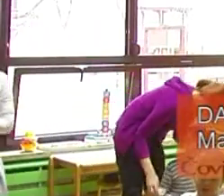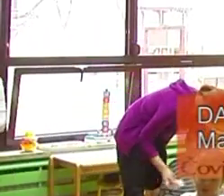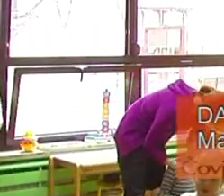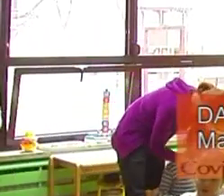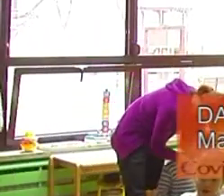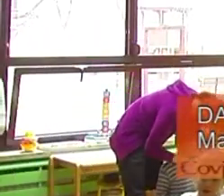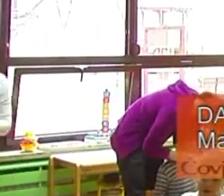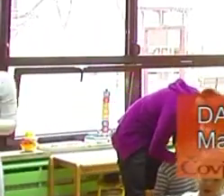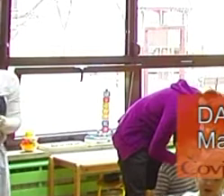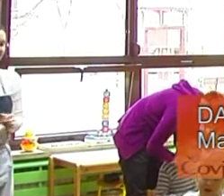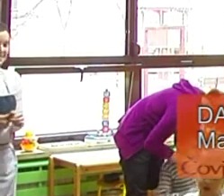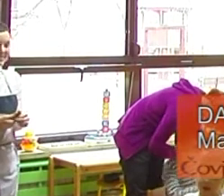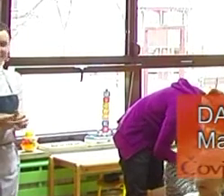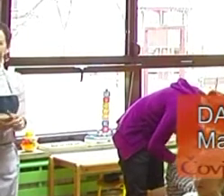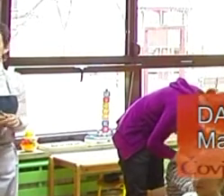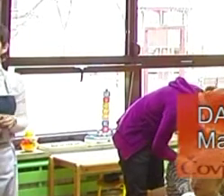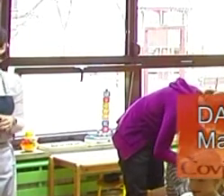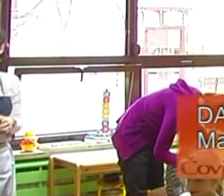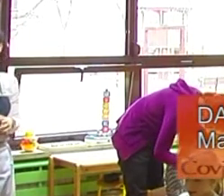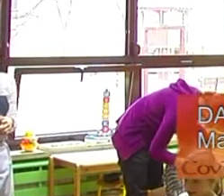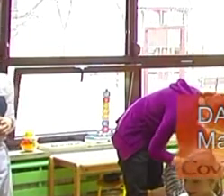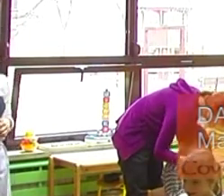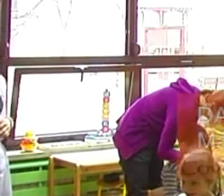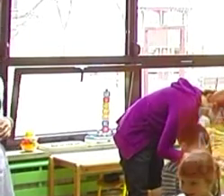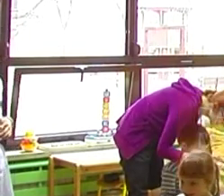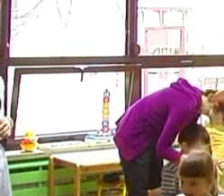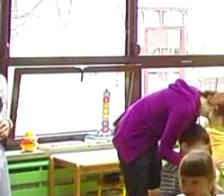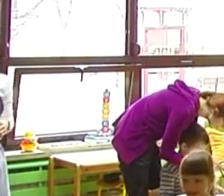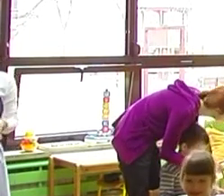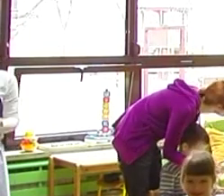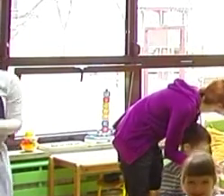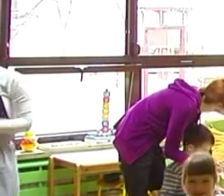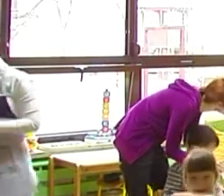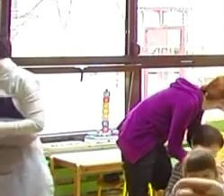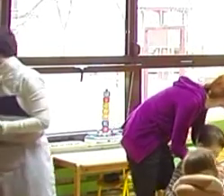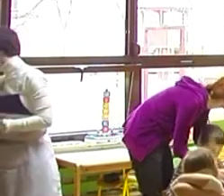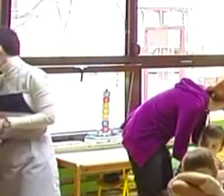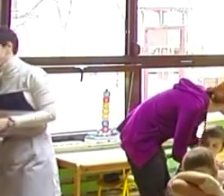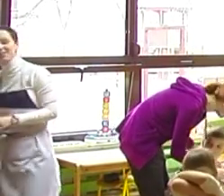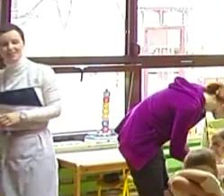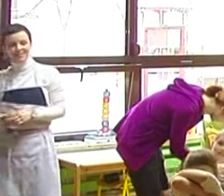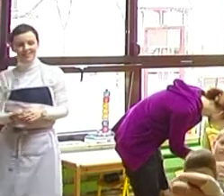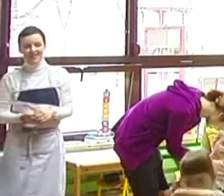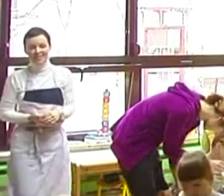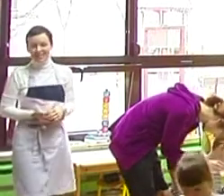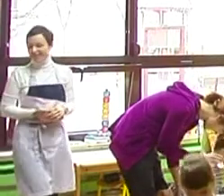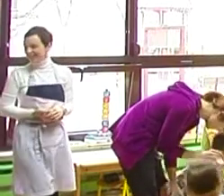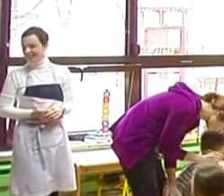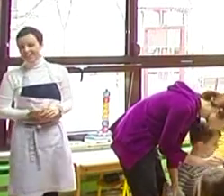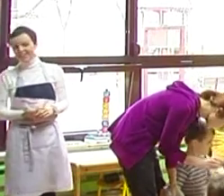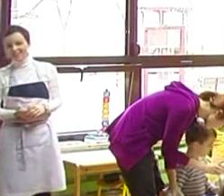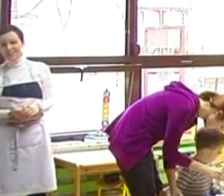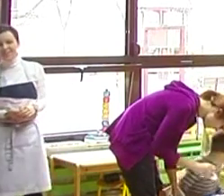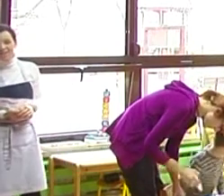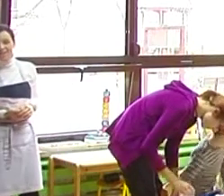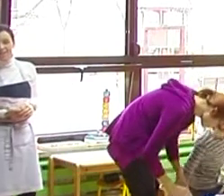tražili, dosta smo se samostalno informirali, mislim da bi to već trebalo krenuti već u samom prilikom